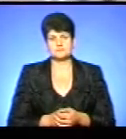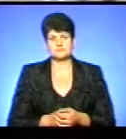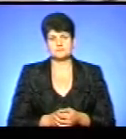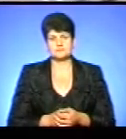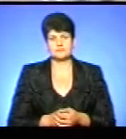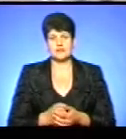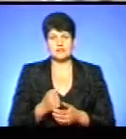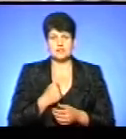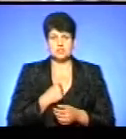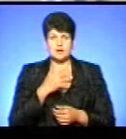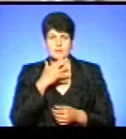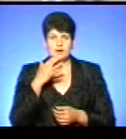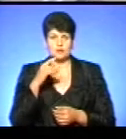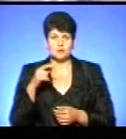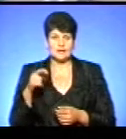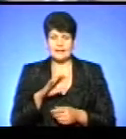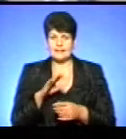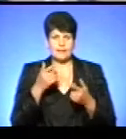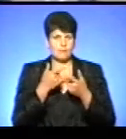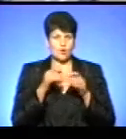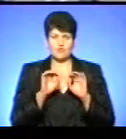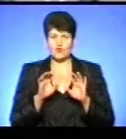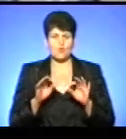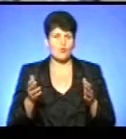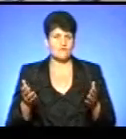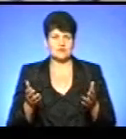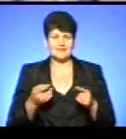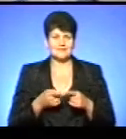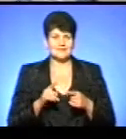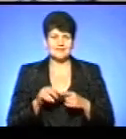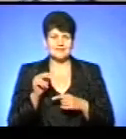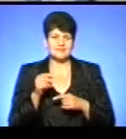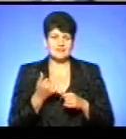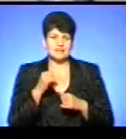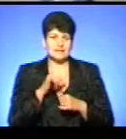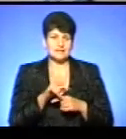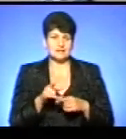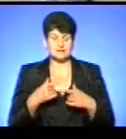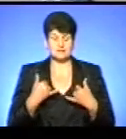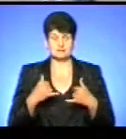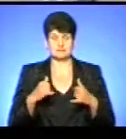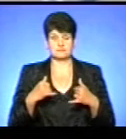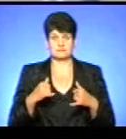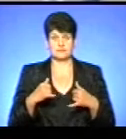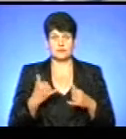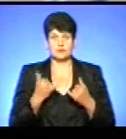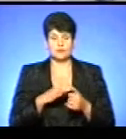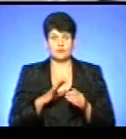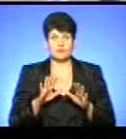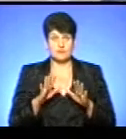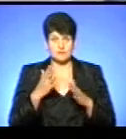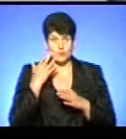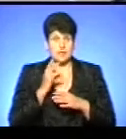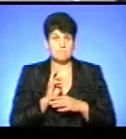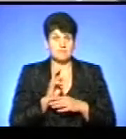«На жаль, дуже багато людей є непроінформованими. І ці цифри для них є дуже шокуючими. Сьогодні був випадок, коли я підійшла,